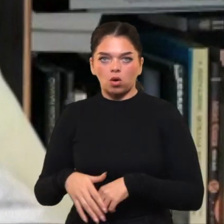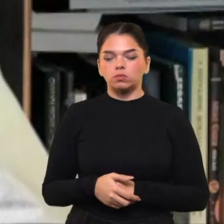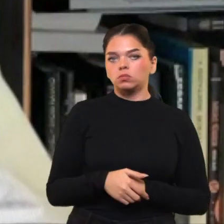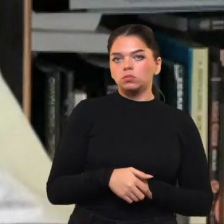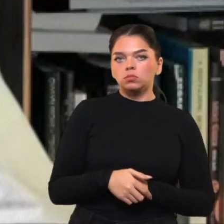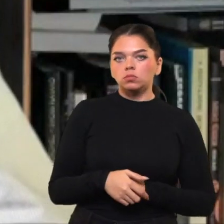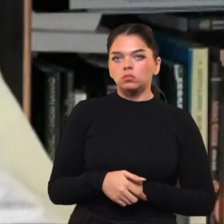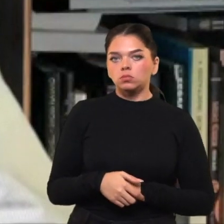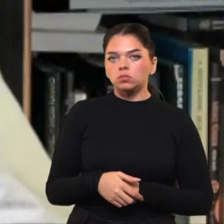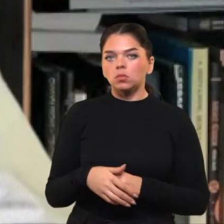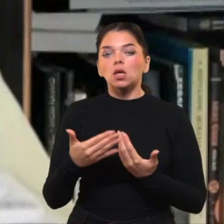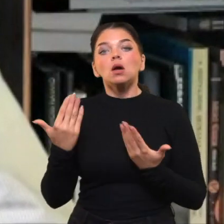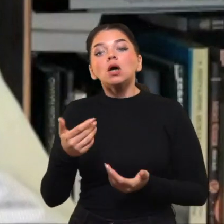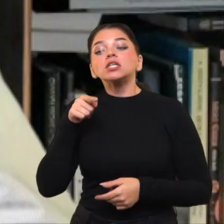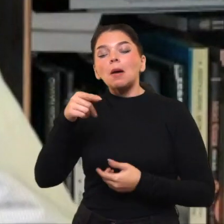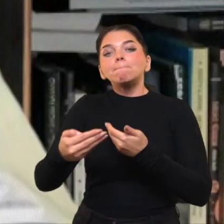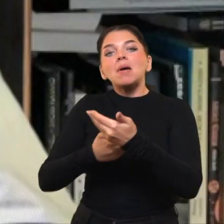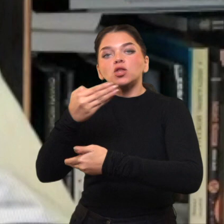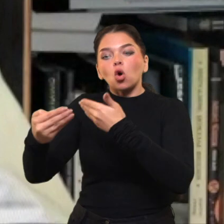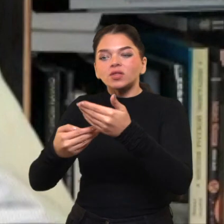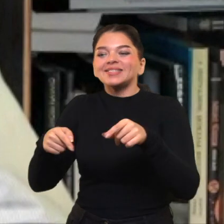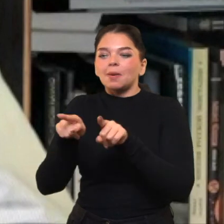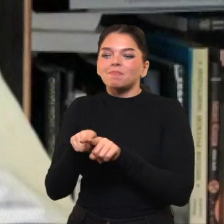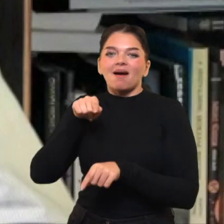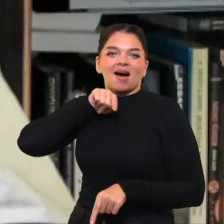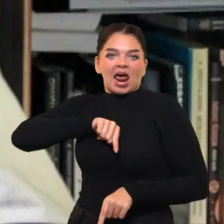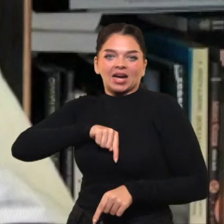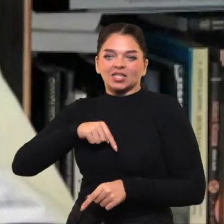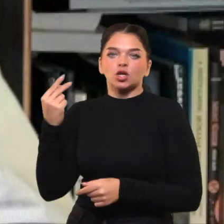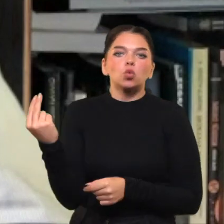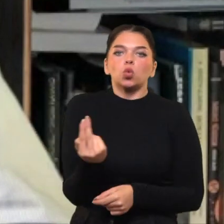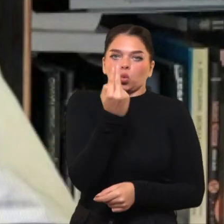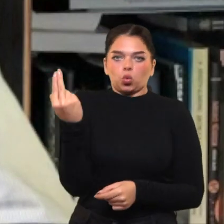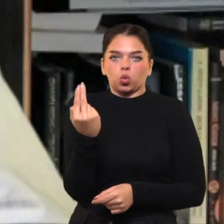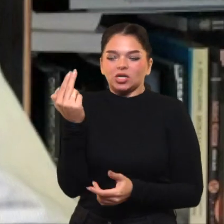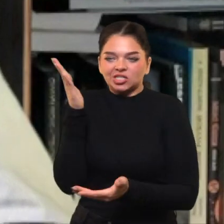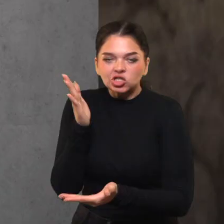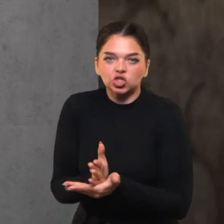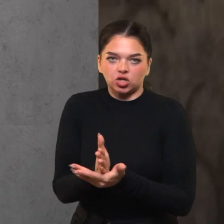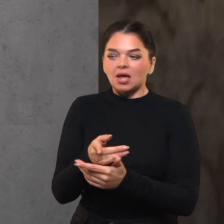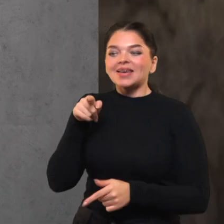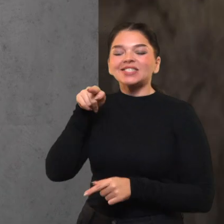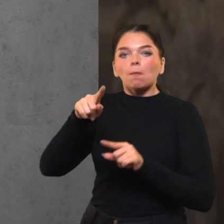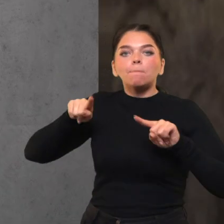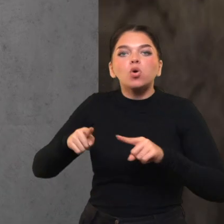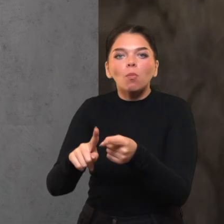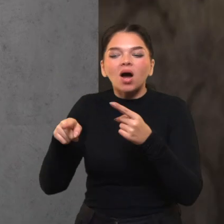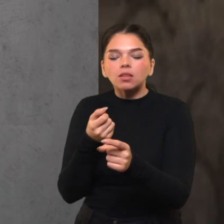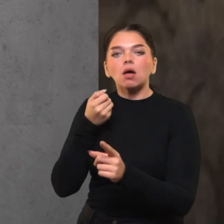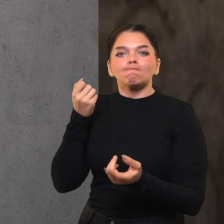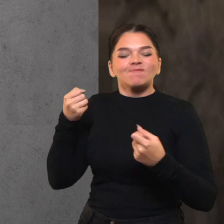autoritarinių. Ši metodologija turi universalų charakteriai ir man atrodo, kad kovo su šia propaganda